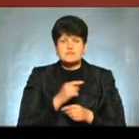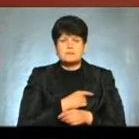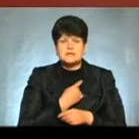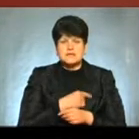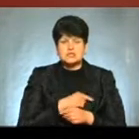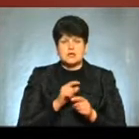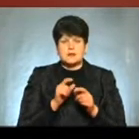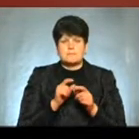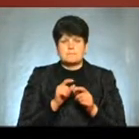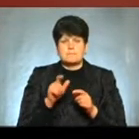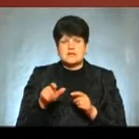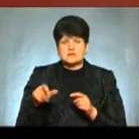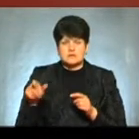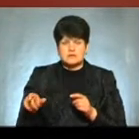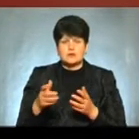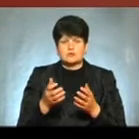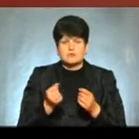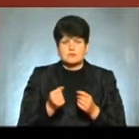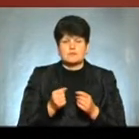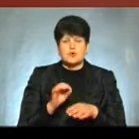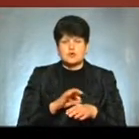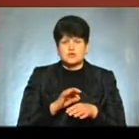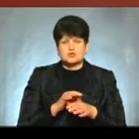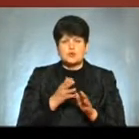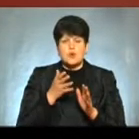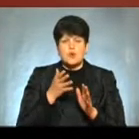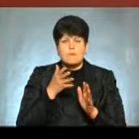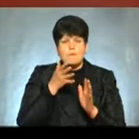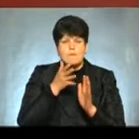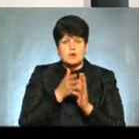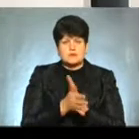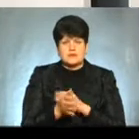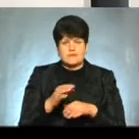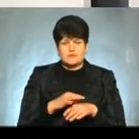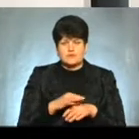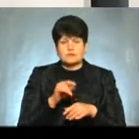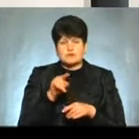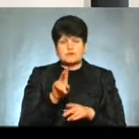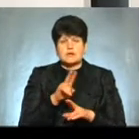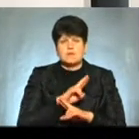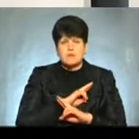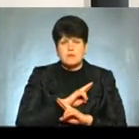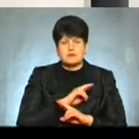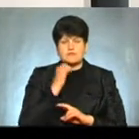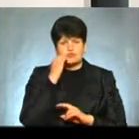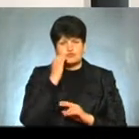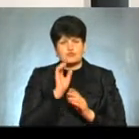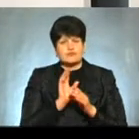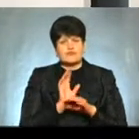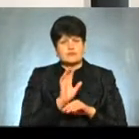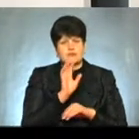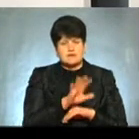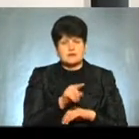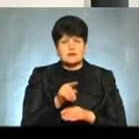хронічну променеву хворобу Їх вивезли далі в Москву, і там вони померли, поховані у